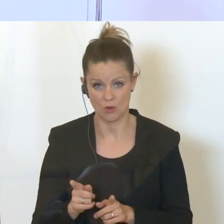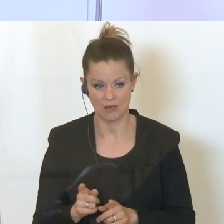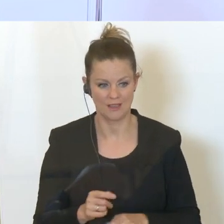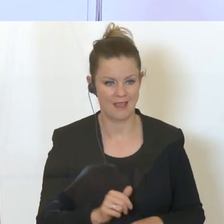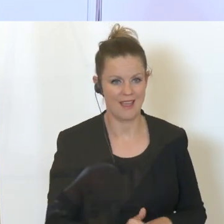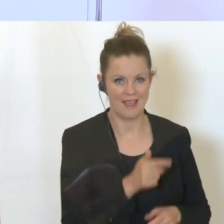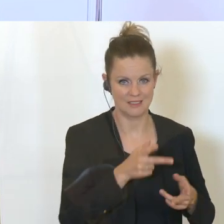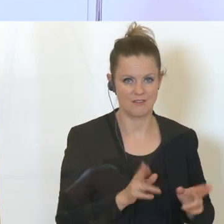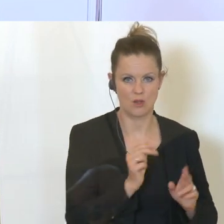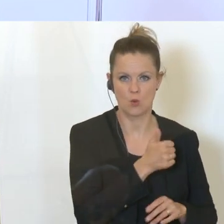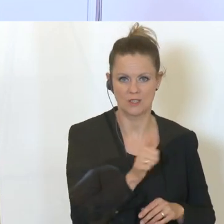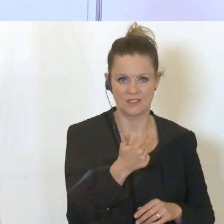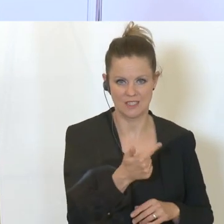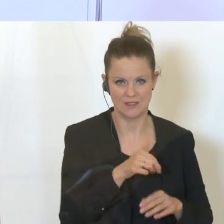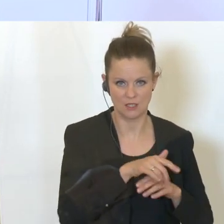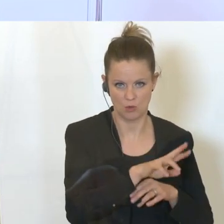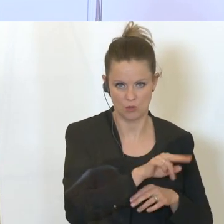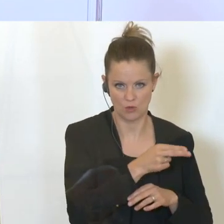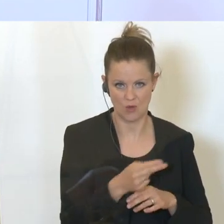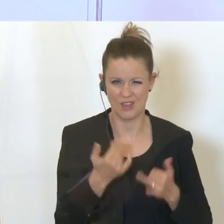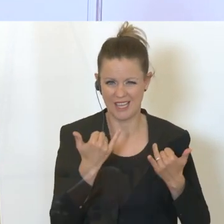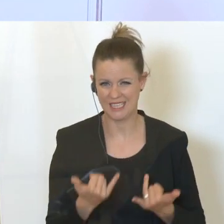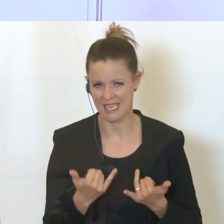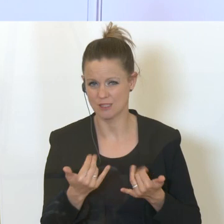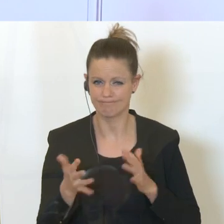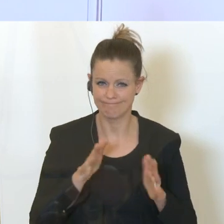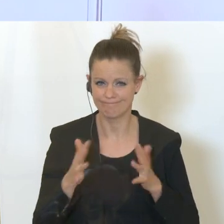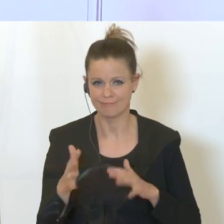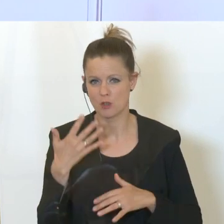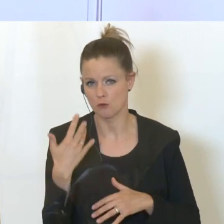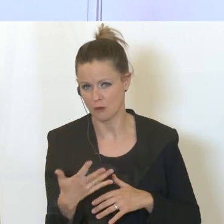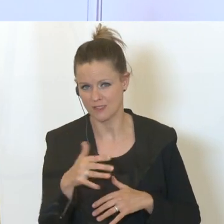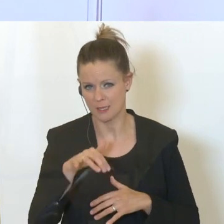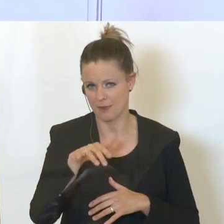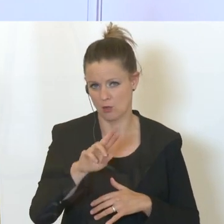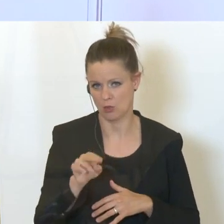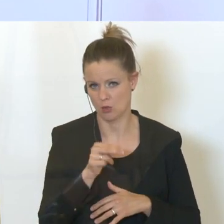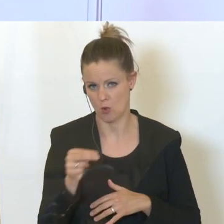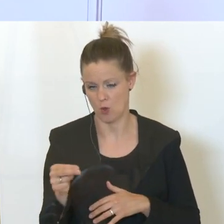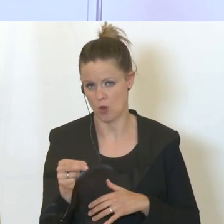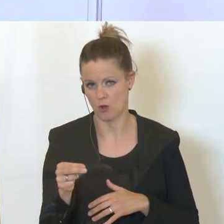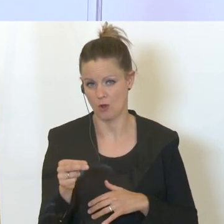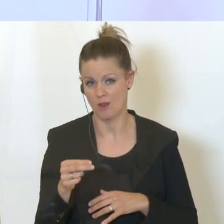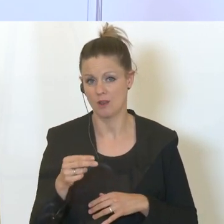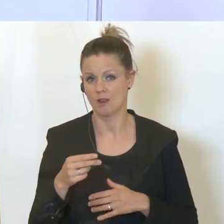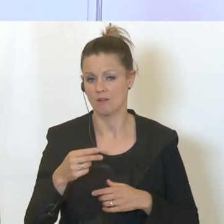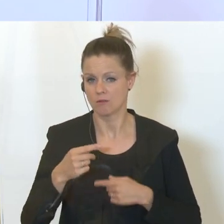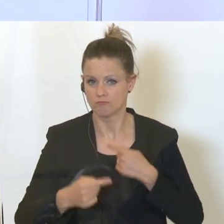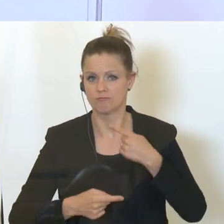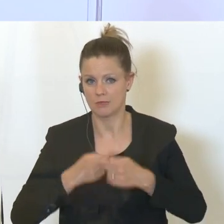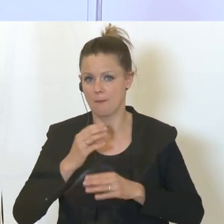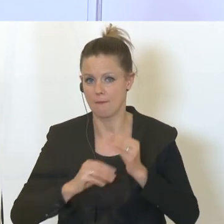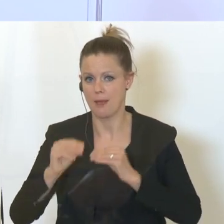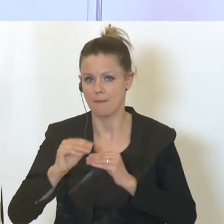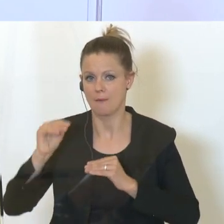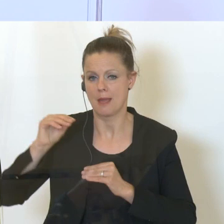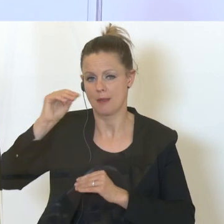122 Millionen und jetzt sind so circa um die 50 Millionen, die jetzt laufend immer mehr werden sollen.